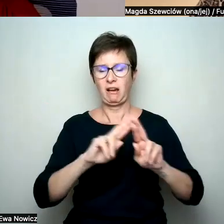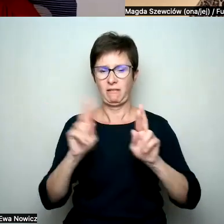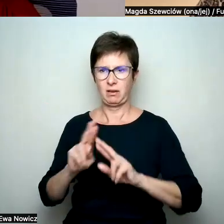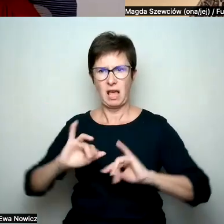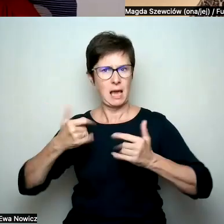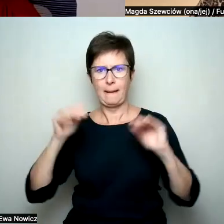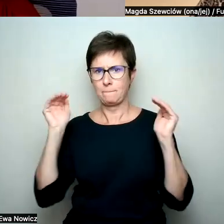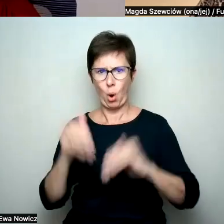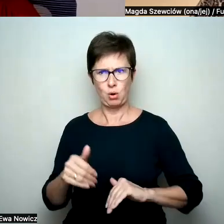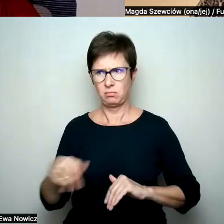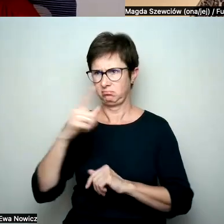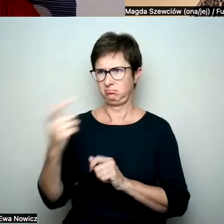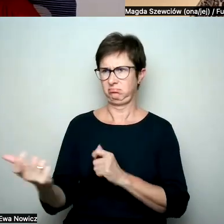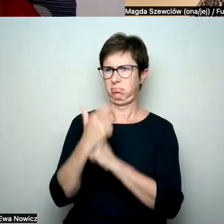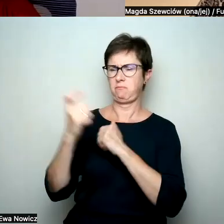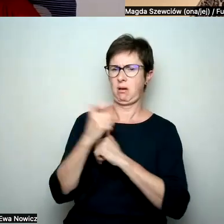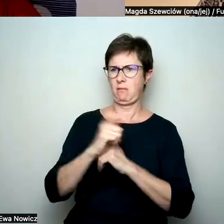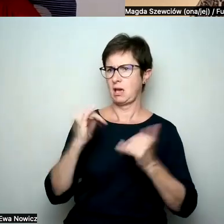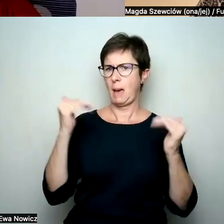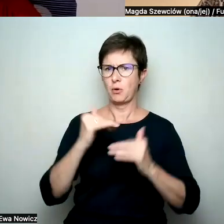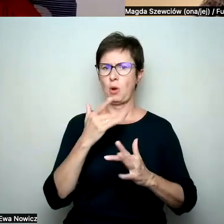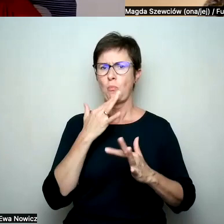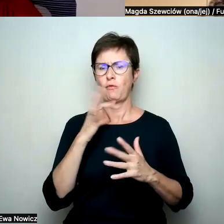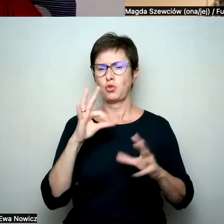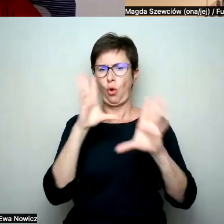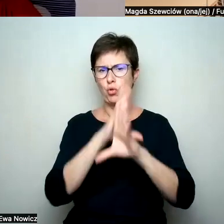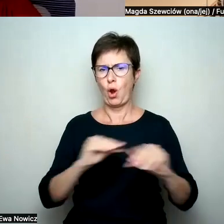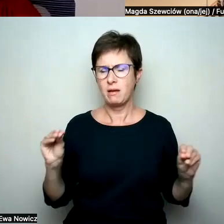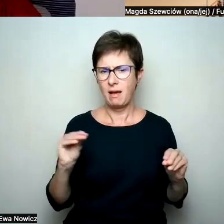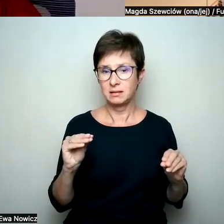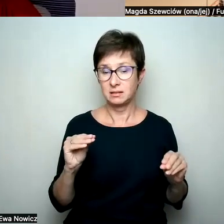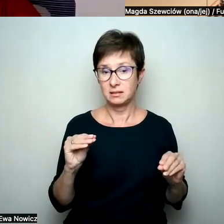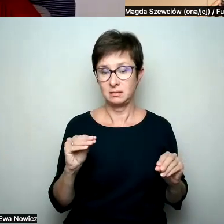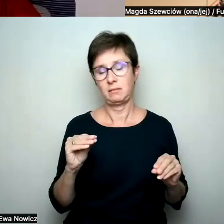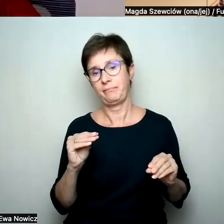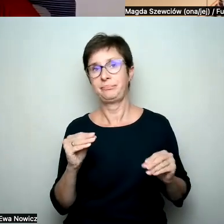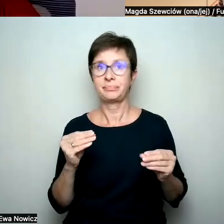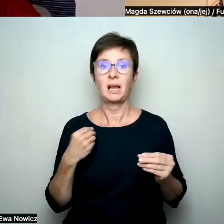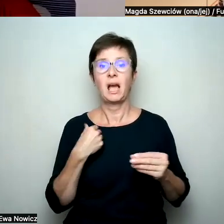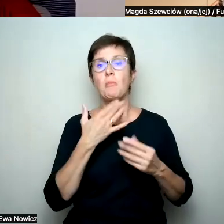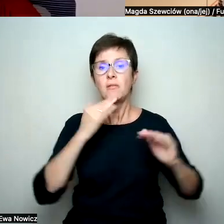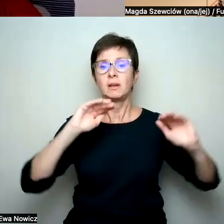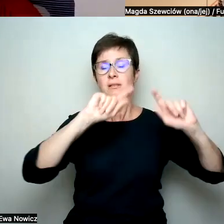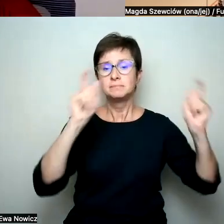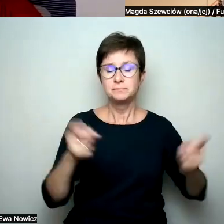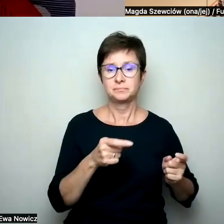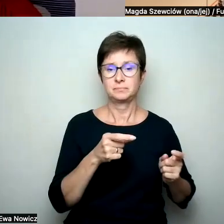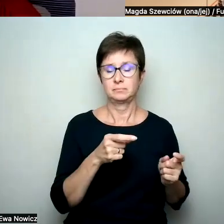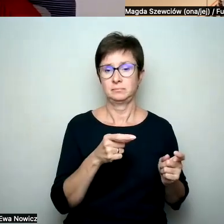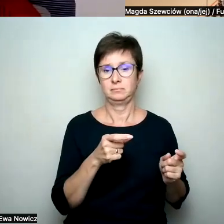o tolerancji, chociaż znowu tutaj daję nawias, że tolerować to,